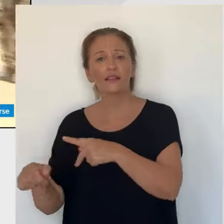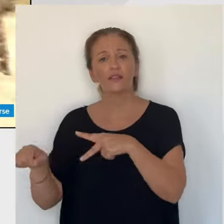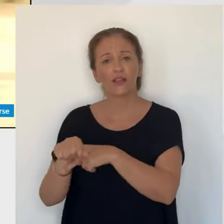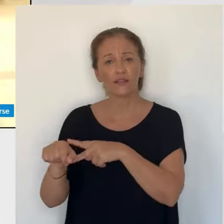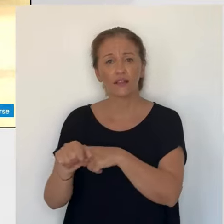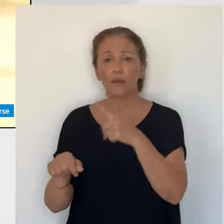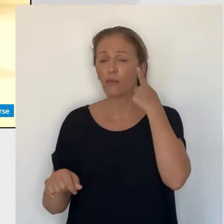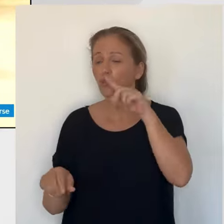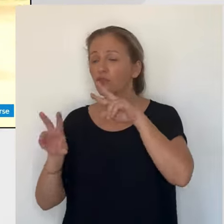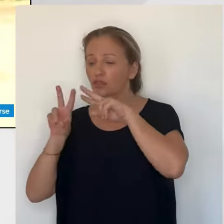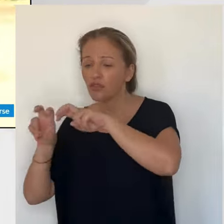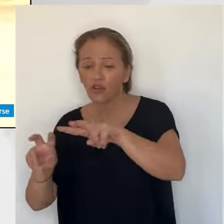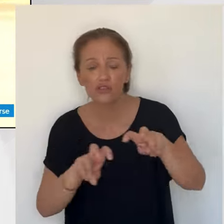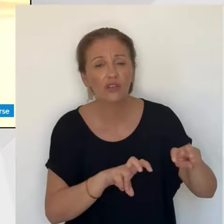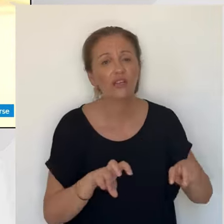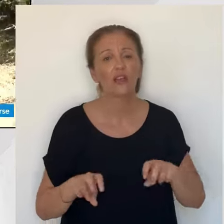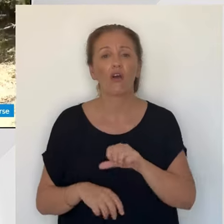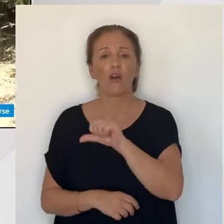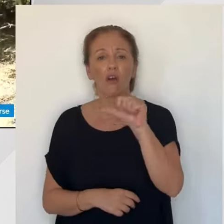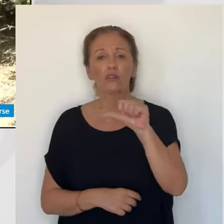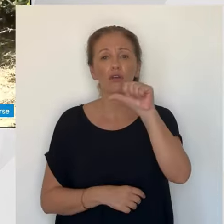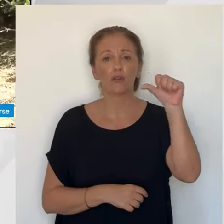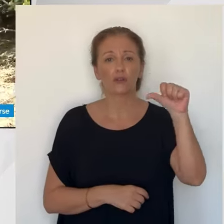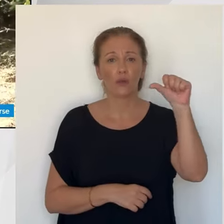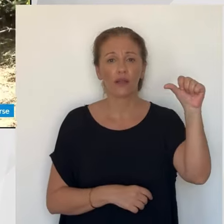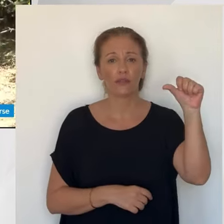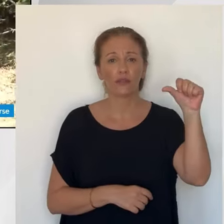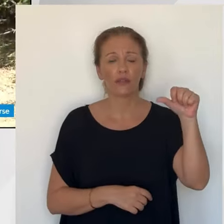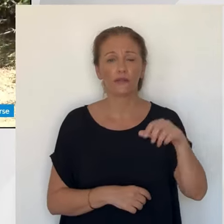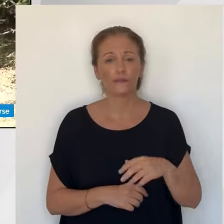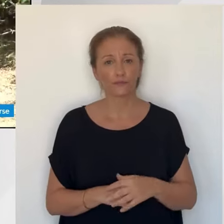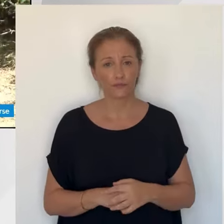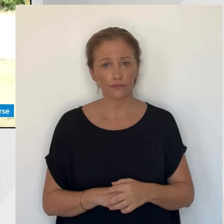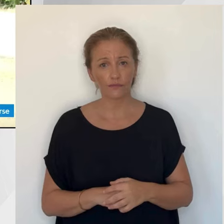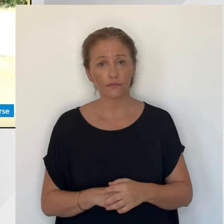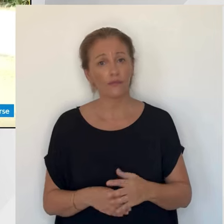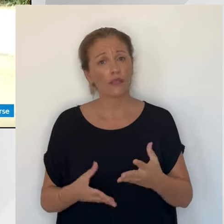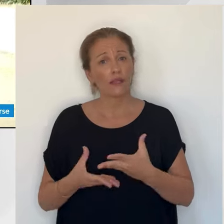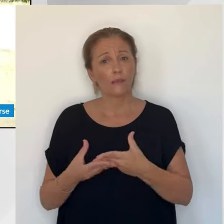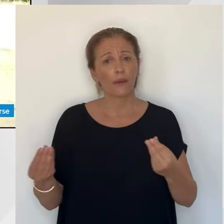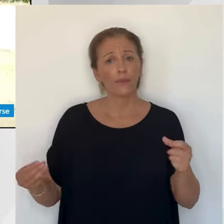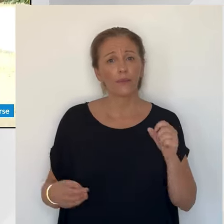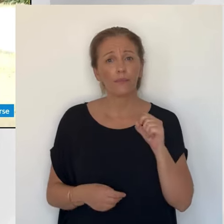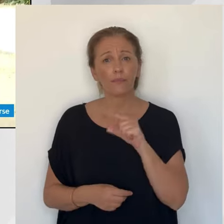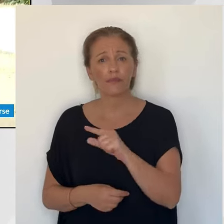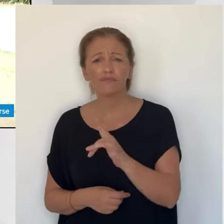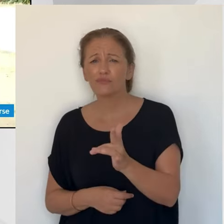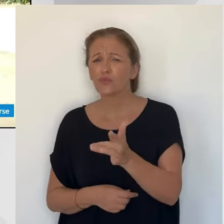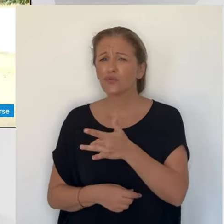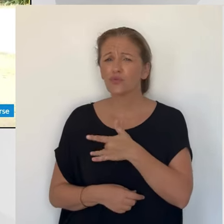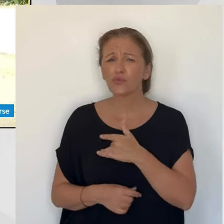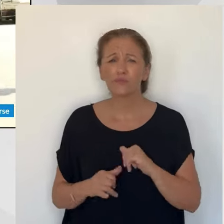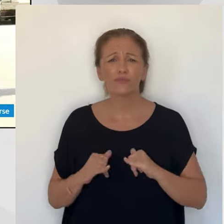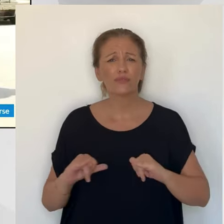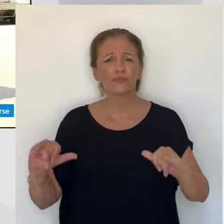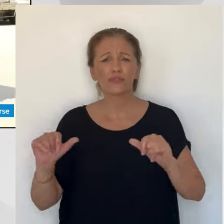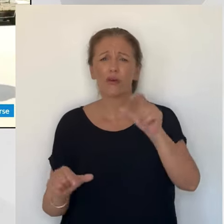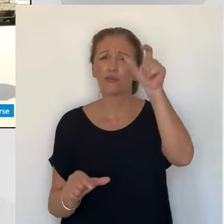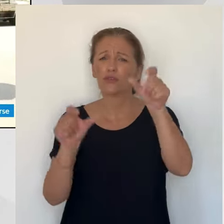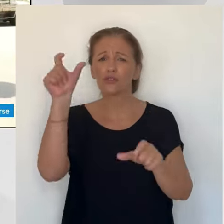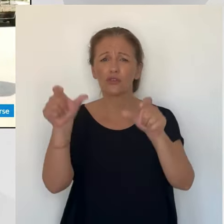mobilisé avec l'appui des habitants des villages avoisinants. Des recherches qui s'étaient poursuivies jusqu'à aujourd'hui.